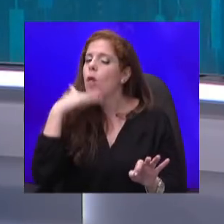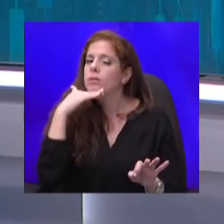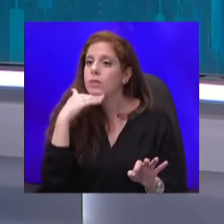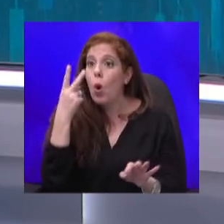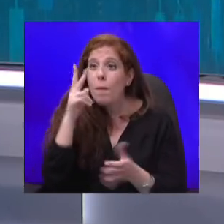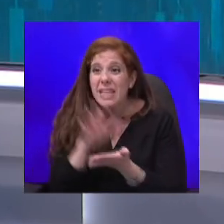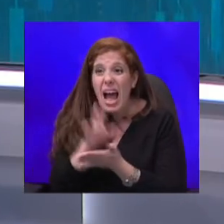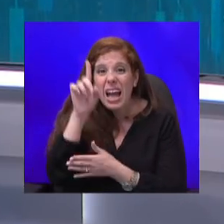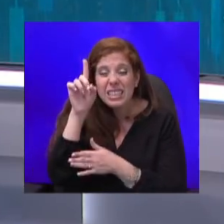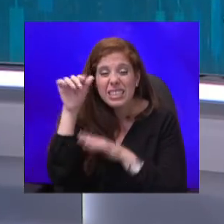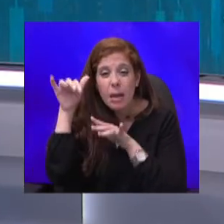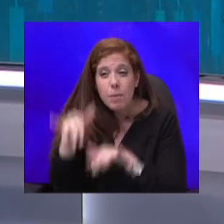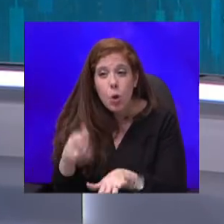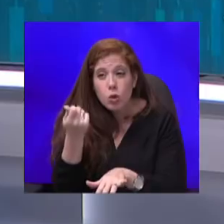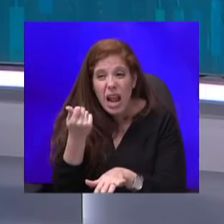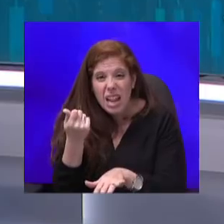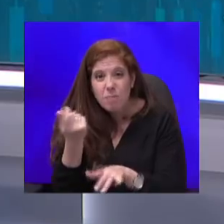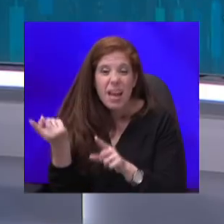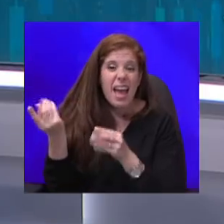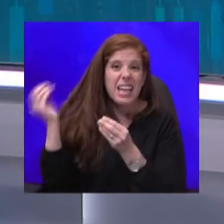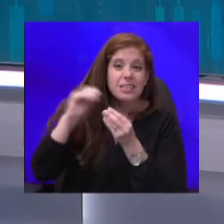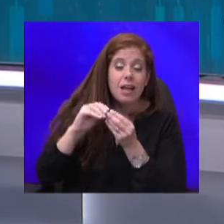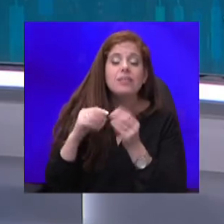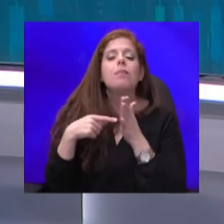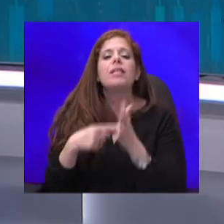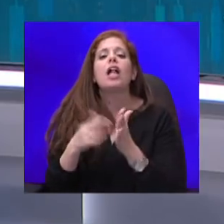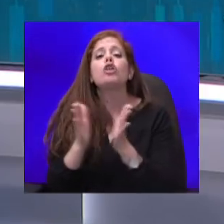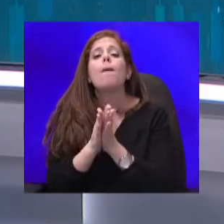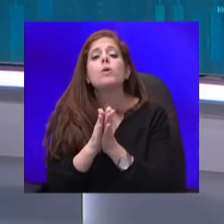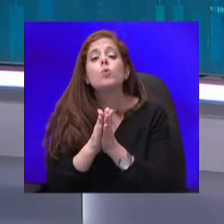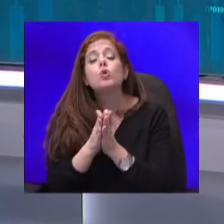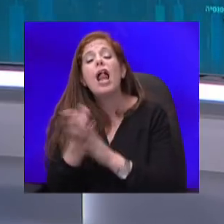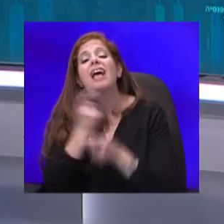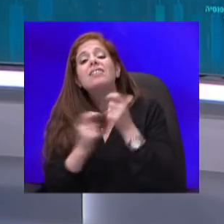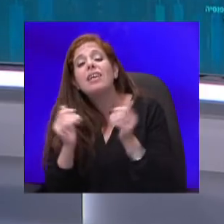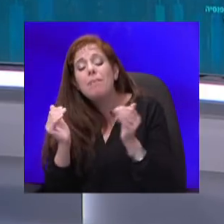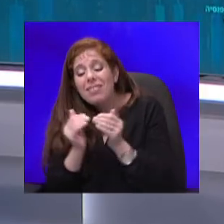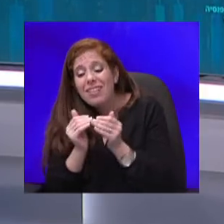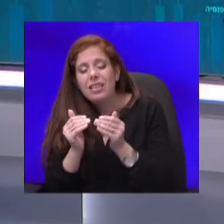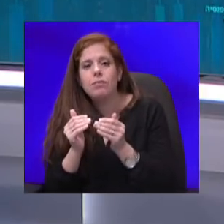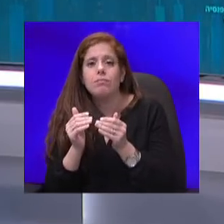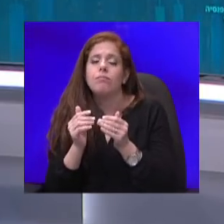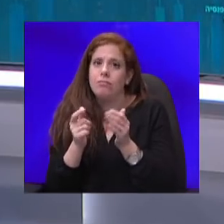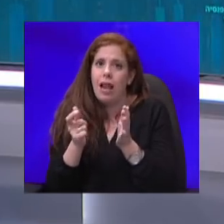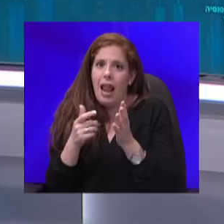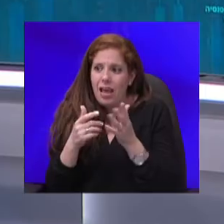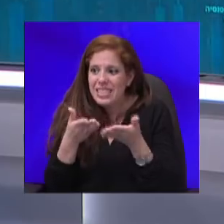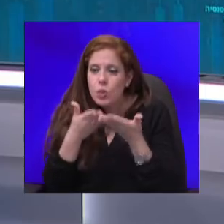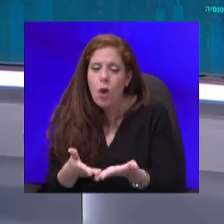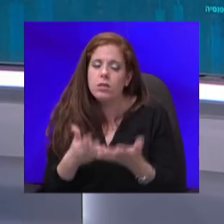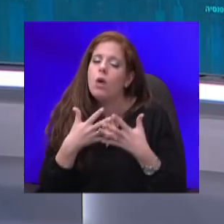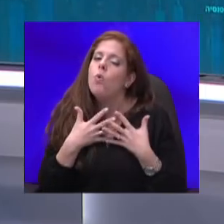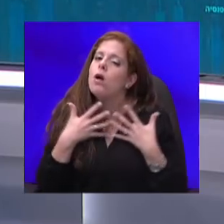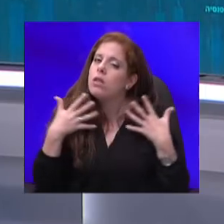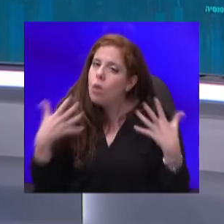זה מעיד על כך שהביקוש של העסקים הקטנים לסיוע הזה, התשתיתי, הדיגיטלי, הוא גדול. בעיניי, זה בדיוק מהמקומות שהממשלה